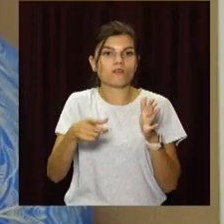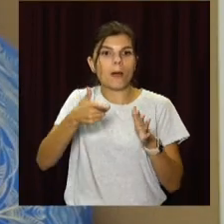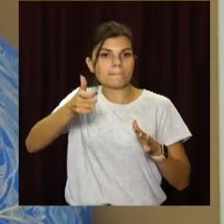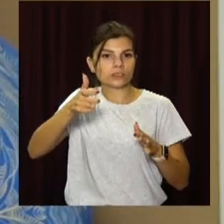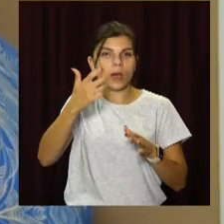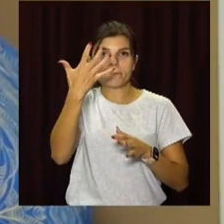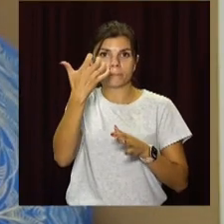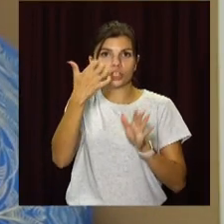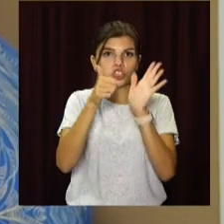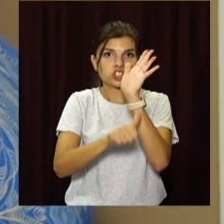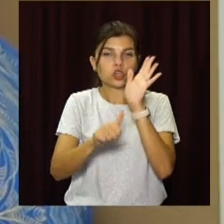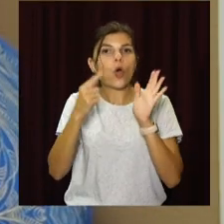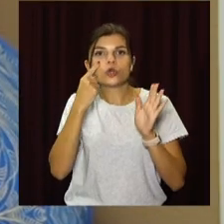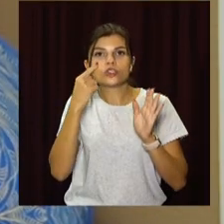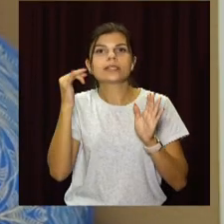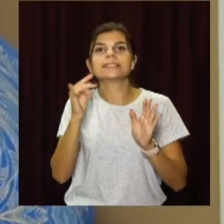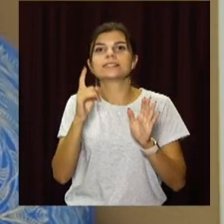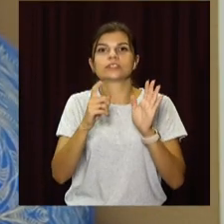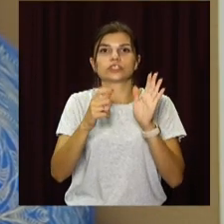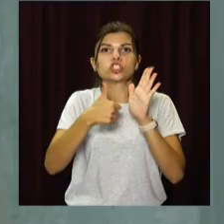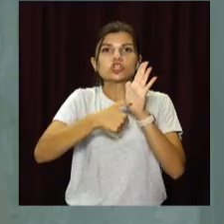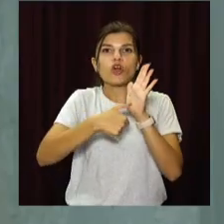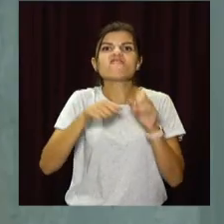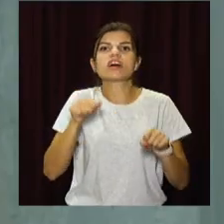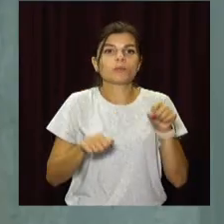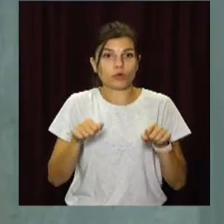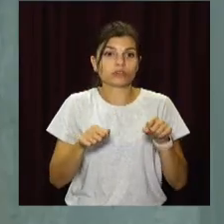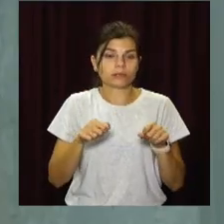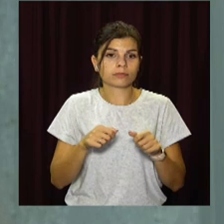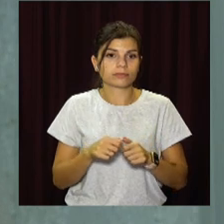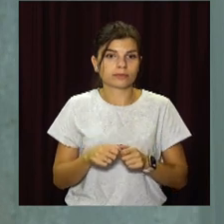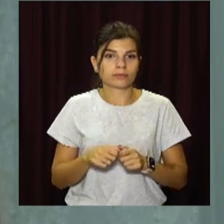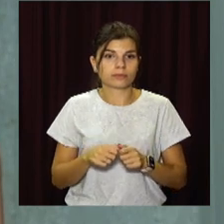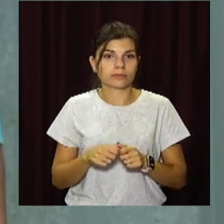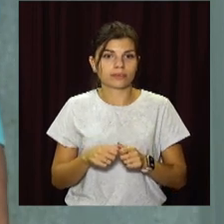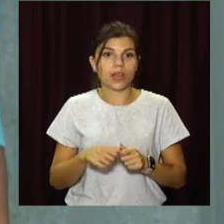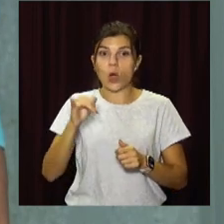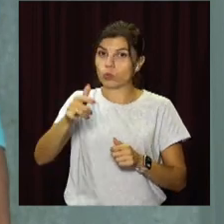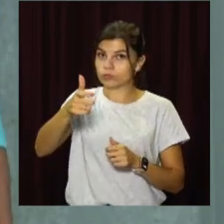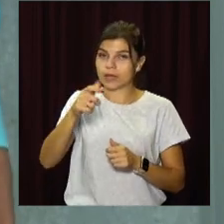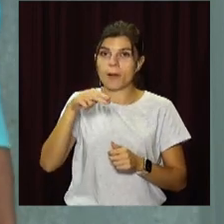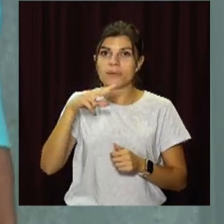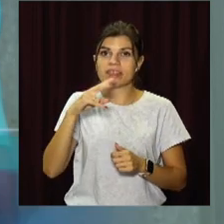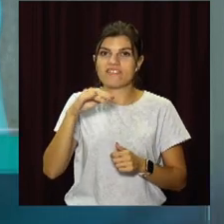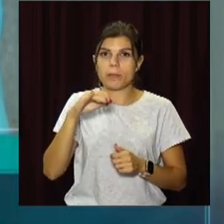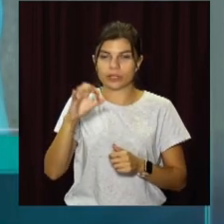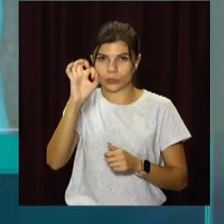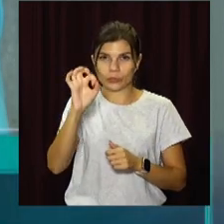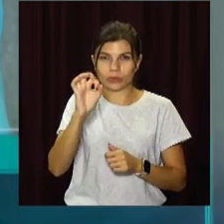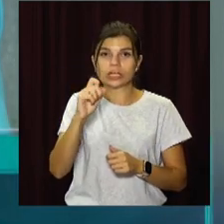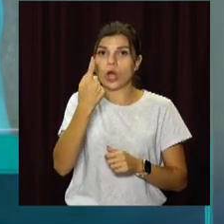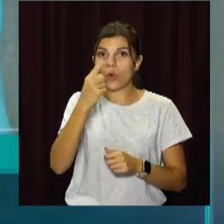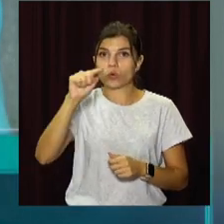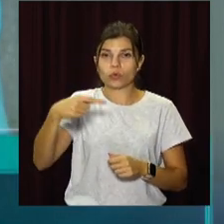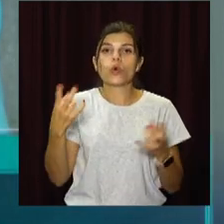пістолету – 560 очок із 600 можливих. У стрільбі з пневнатичного пістолету за одну